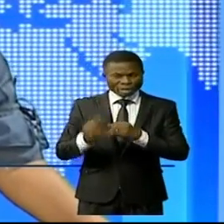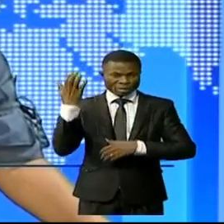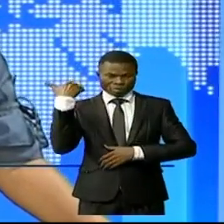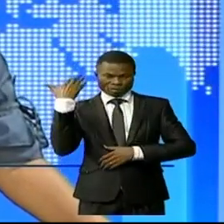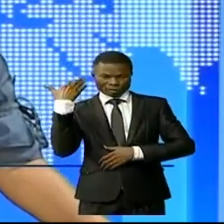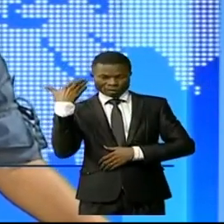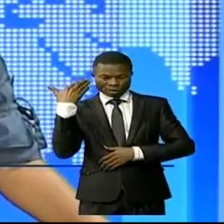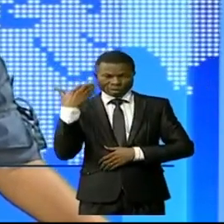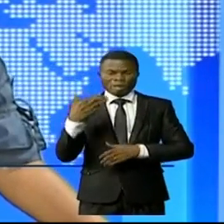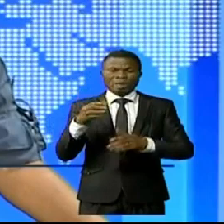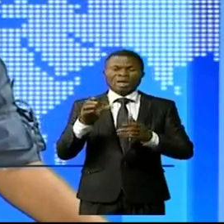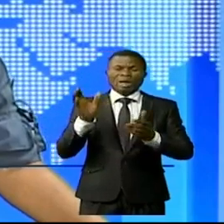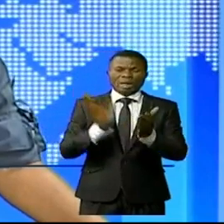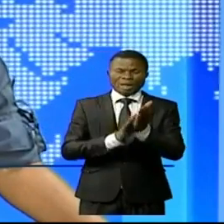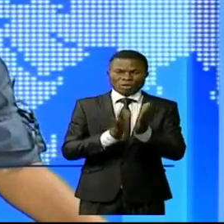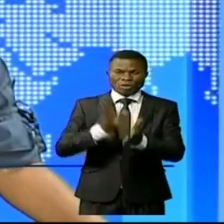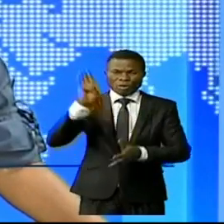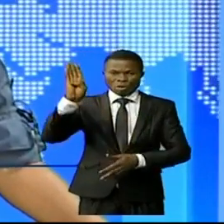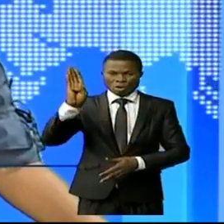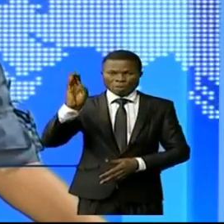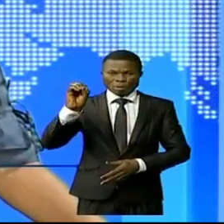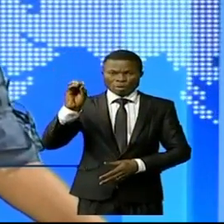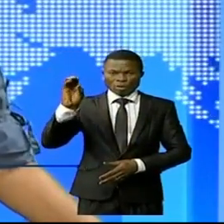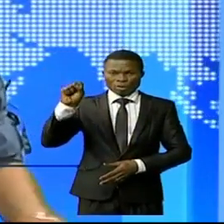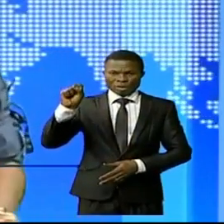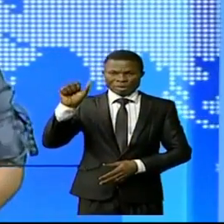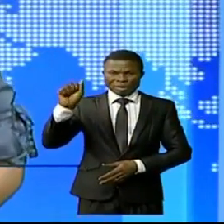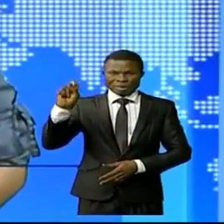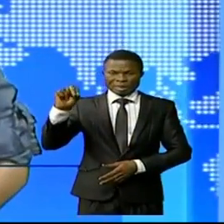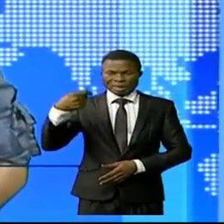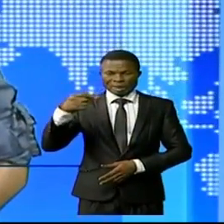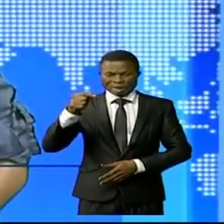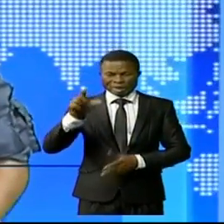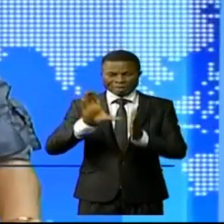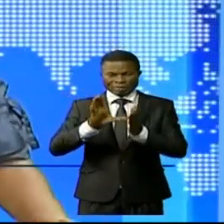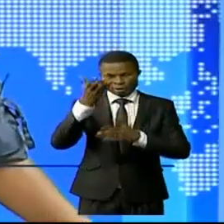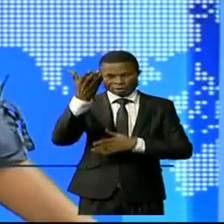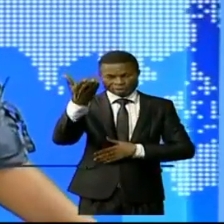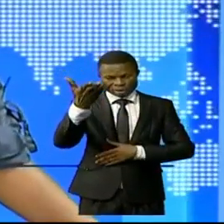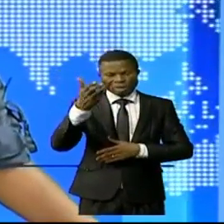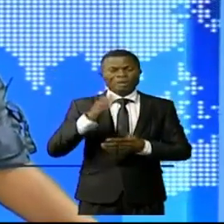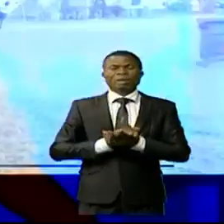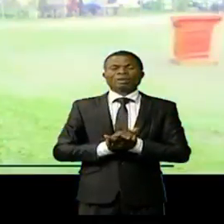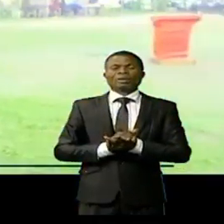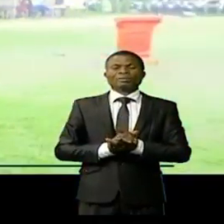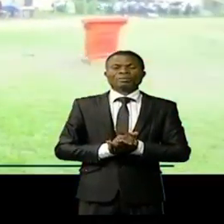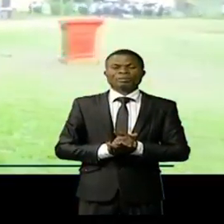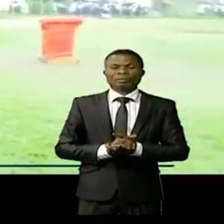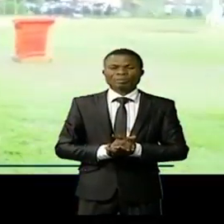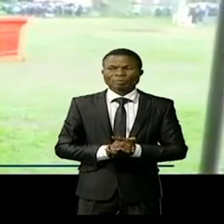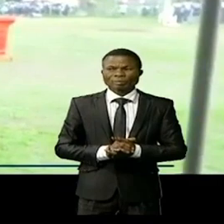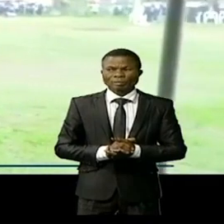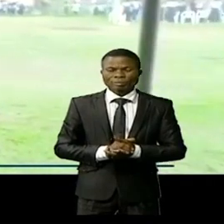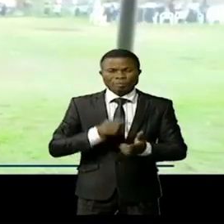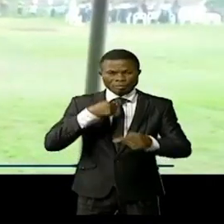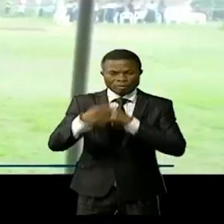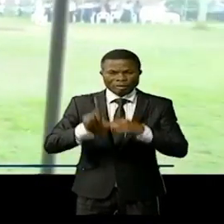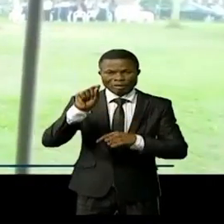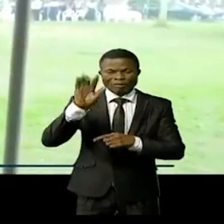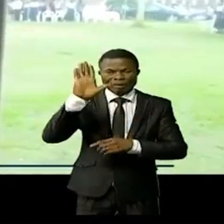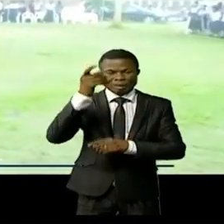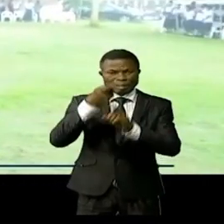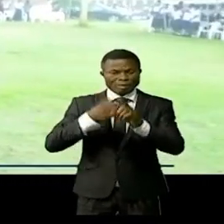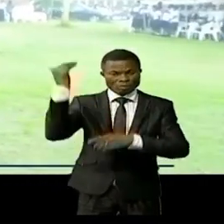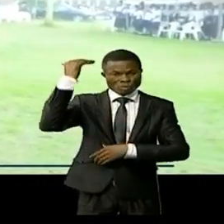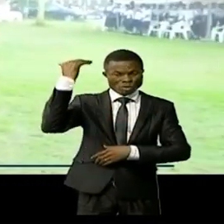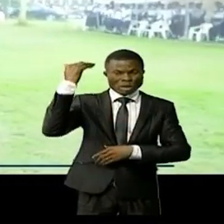au lycée Boussangani Vette Makuntima dans ce commentaire de Cédric Kenina Lancé le 25 novembre